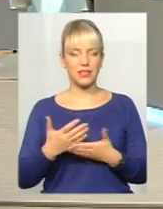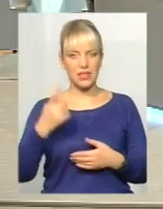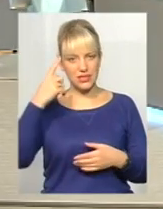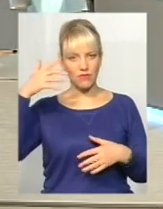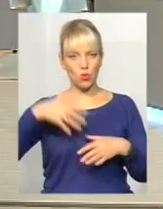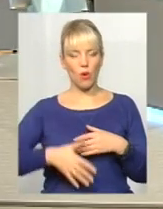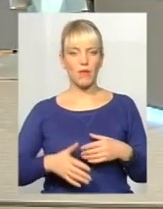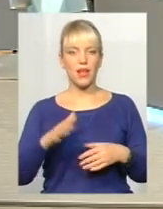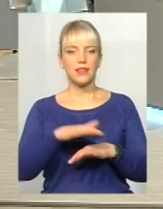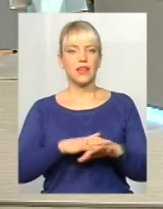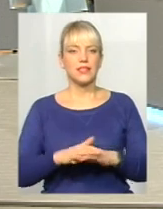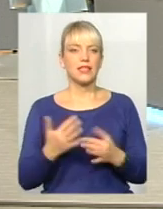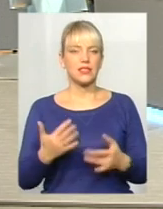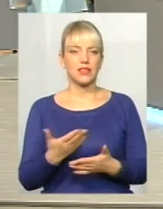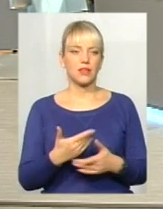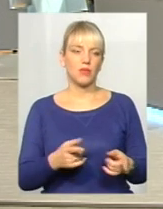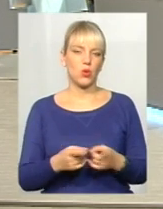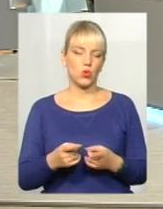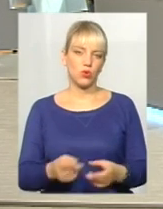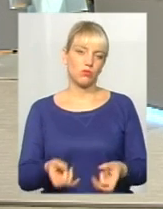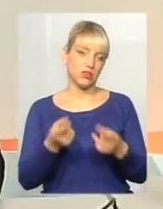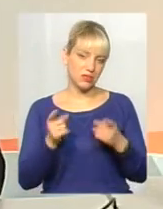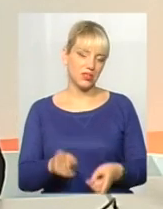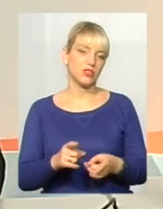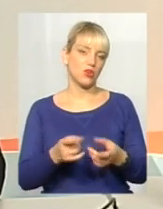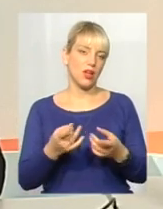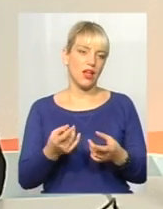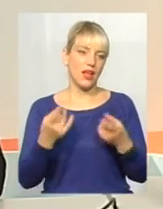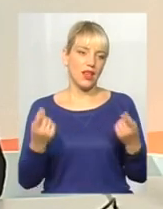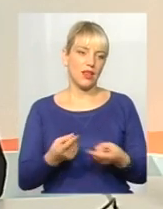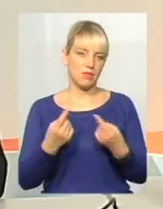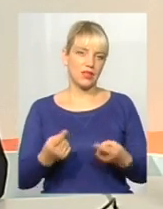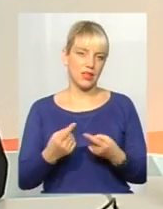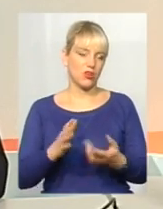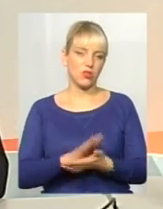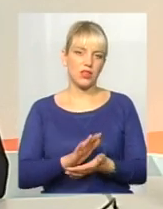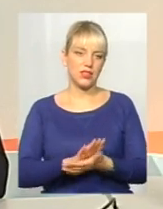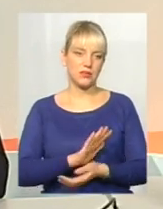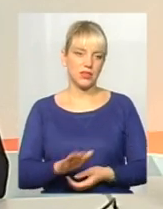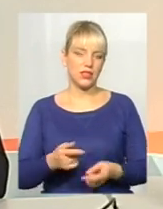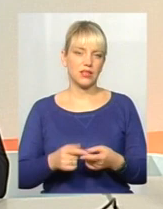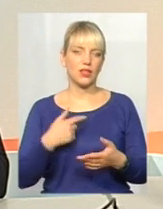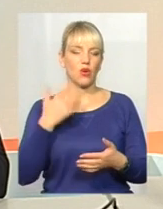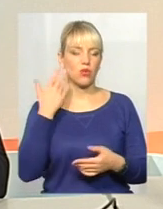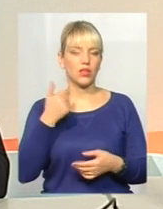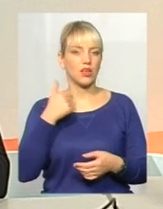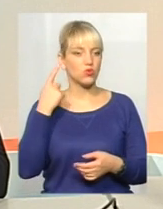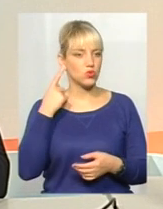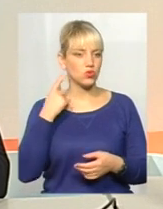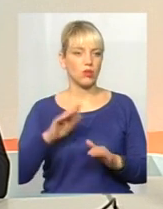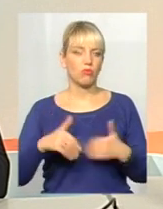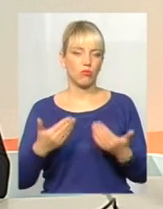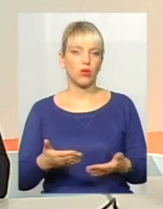і наскільки ми готові дійсно елементарно під себе насмітити. Тому що коли я чую від поради,